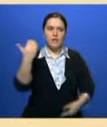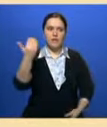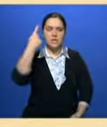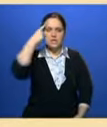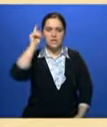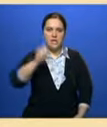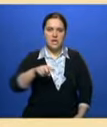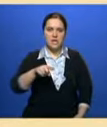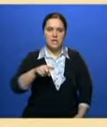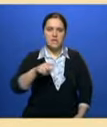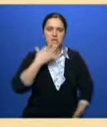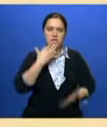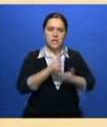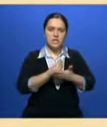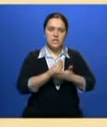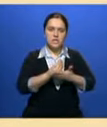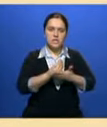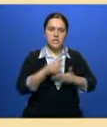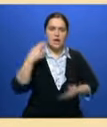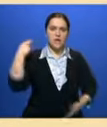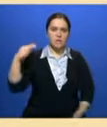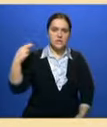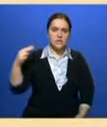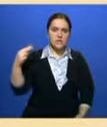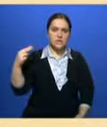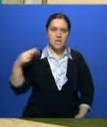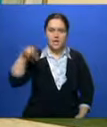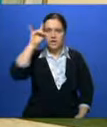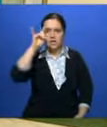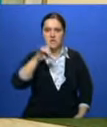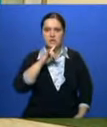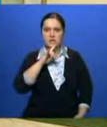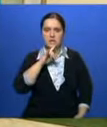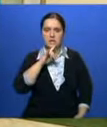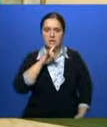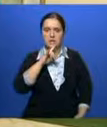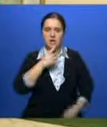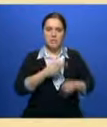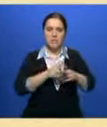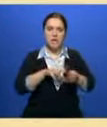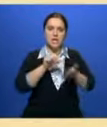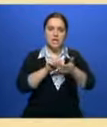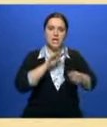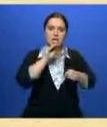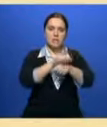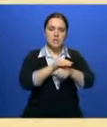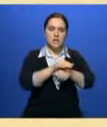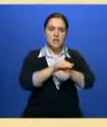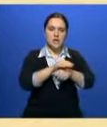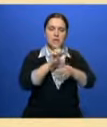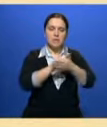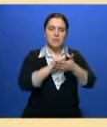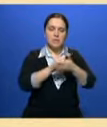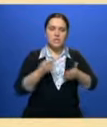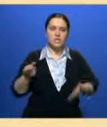Казахстан является активным участником интеграционных объединений на пространстве Евразии. Это является дополнительным фактором для